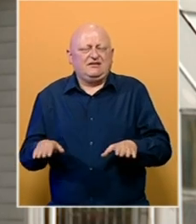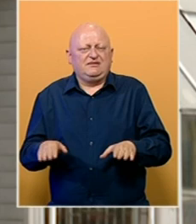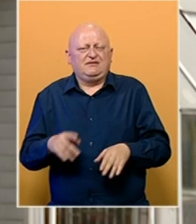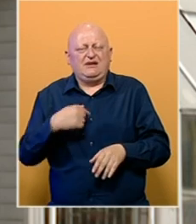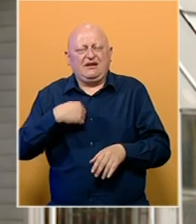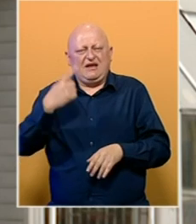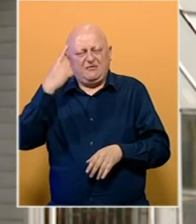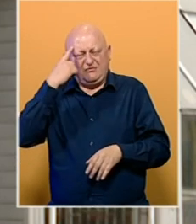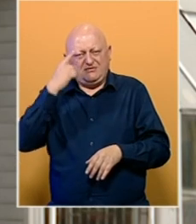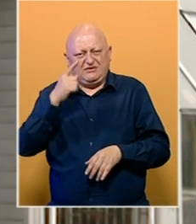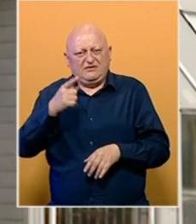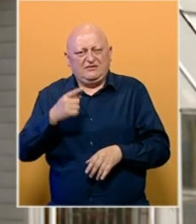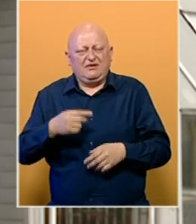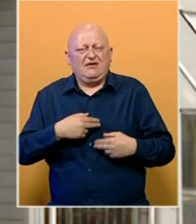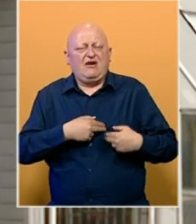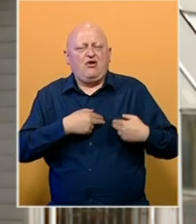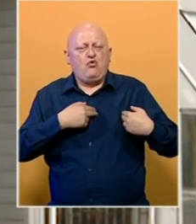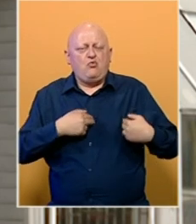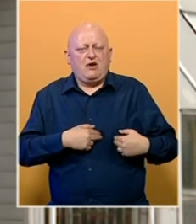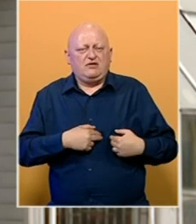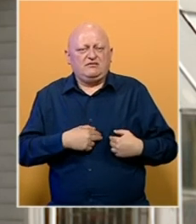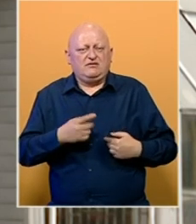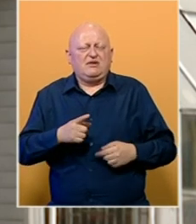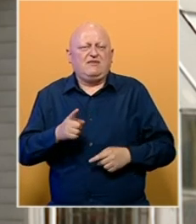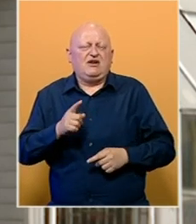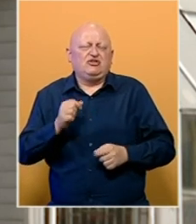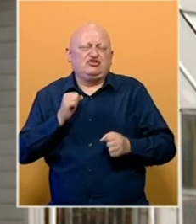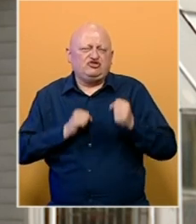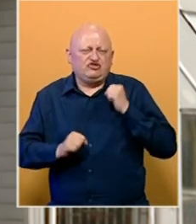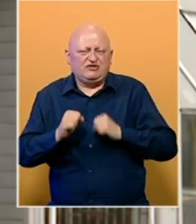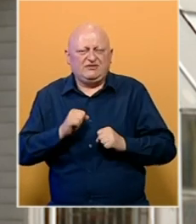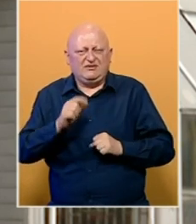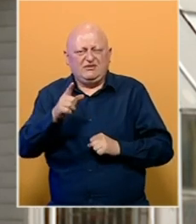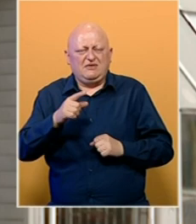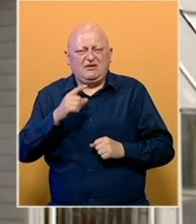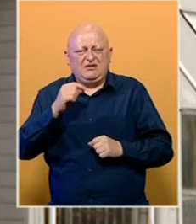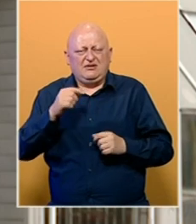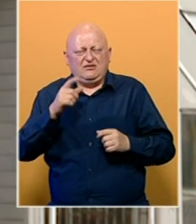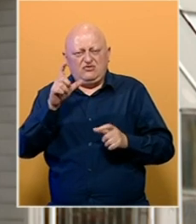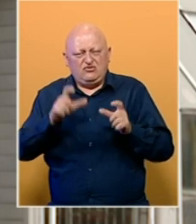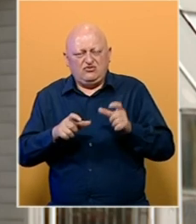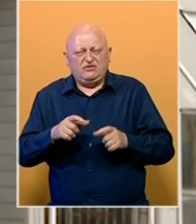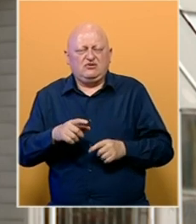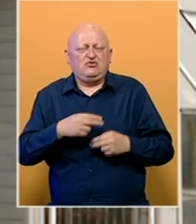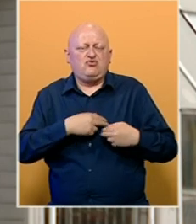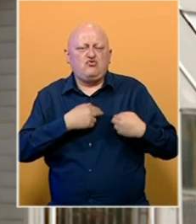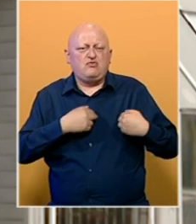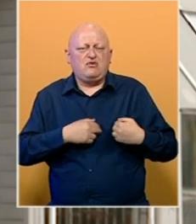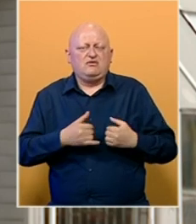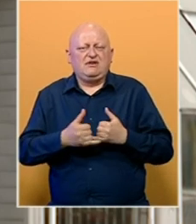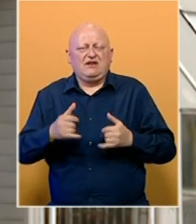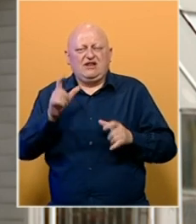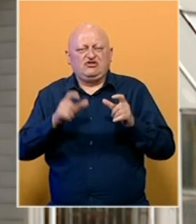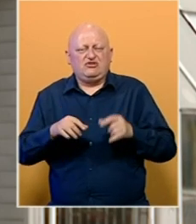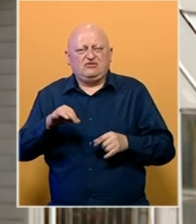mislim da takva humanost, takva žrtva prije svega sa tim ljudi i takva humanost građana